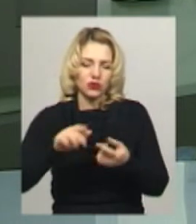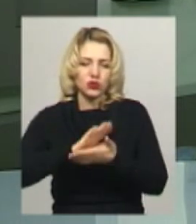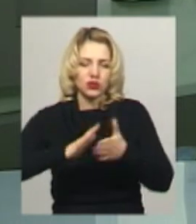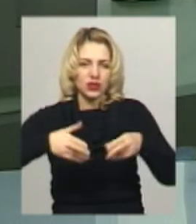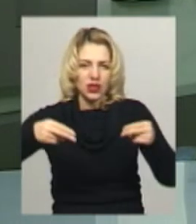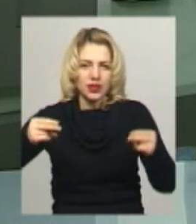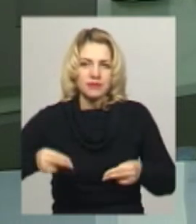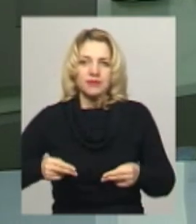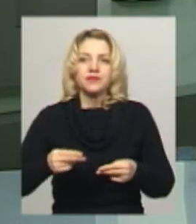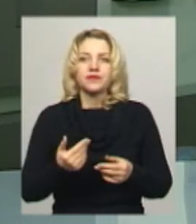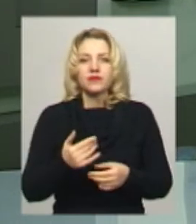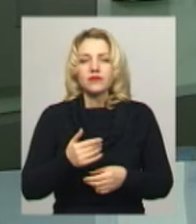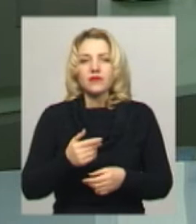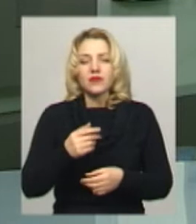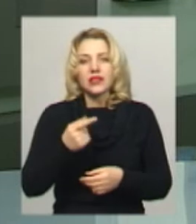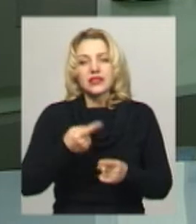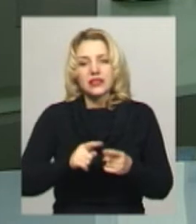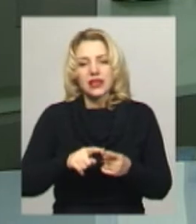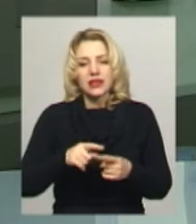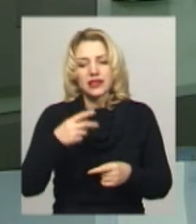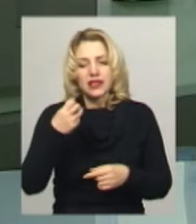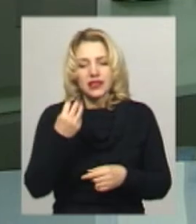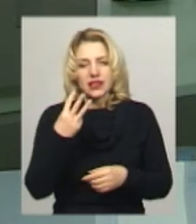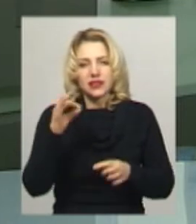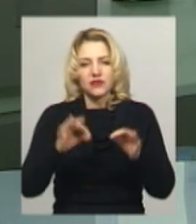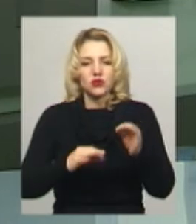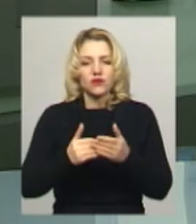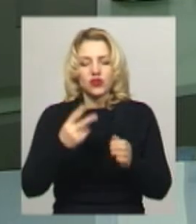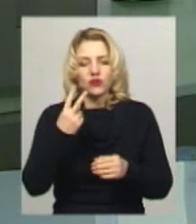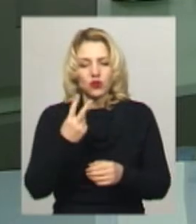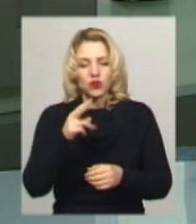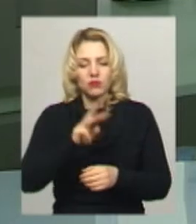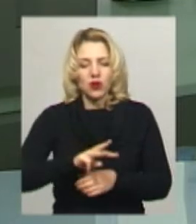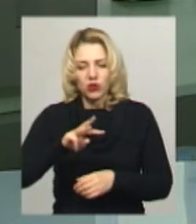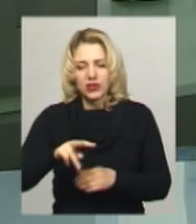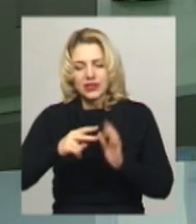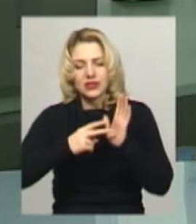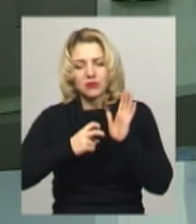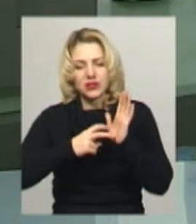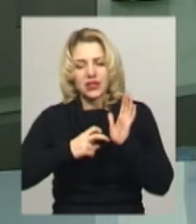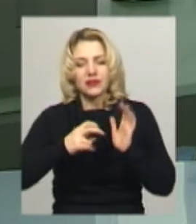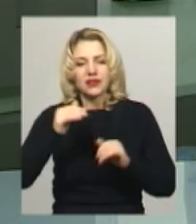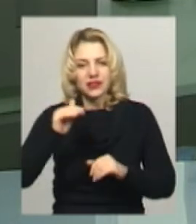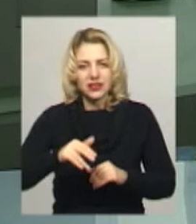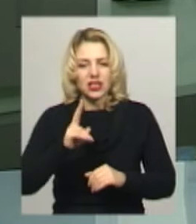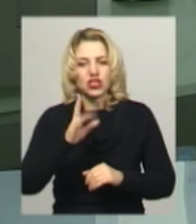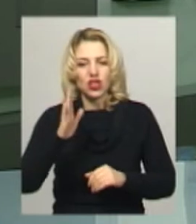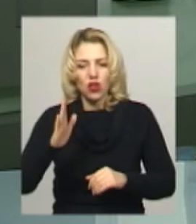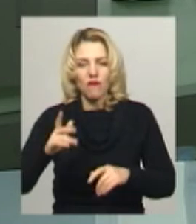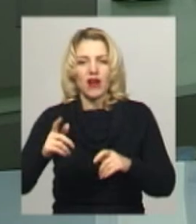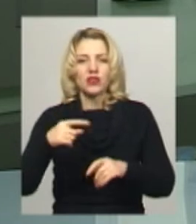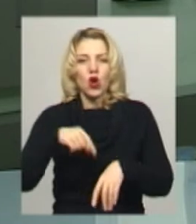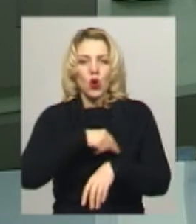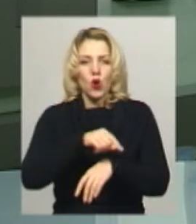підприємством «Спецкомунтрансу» годи, це 13% від 2 мільйонів 700 тисяч кіловат-годин усієї виробленої